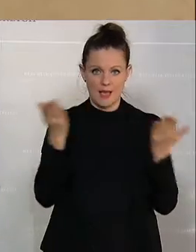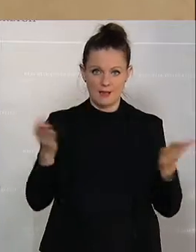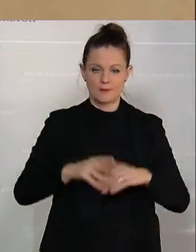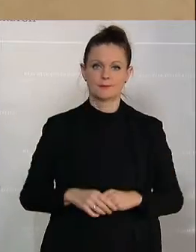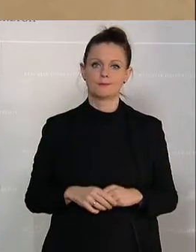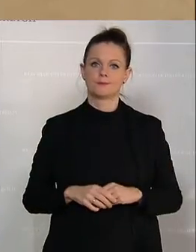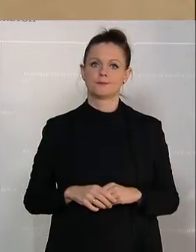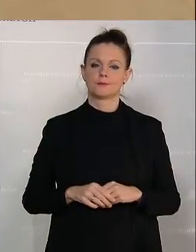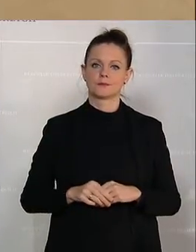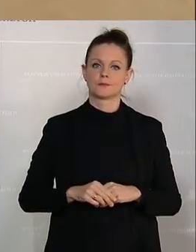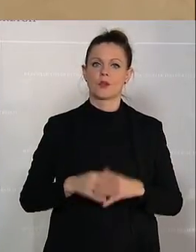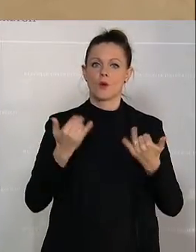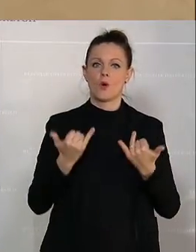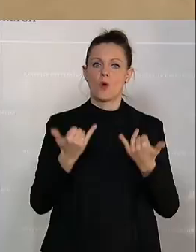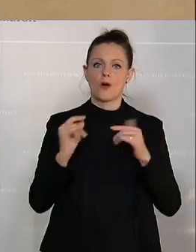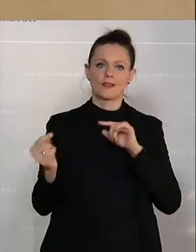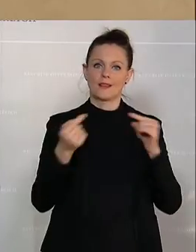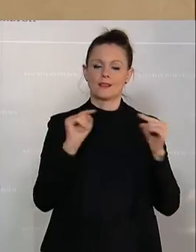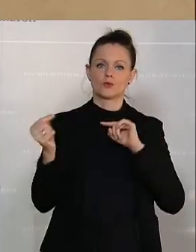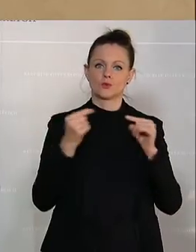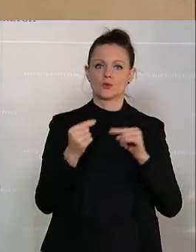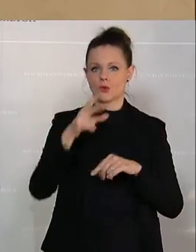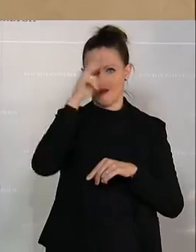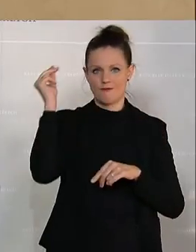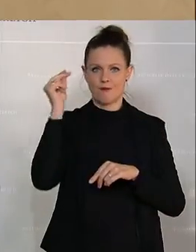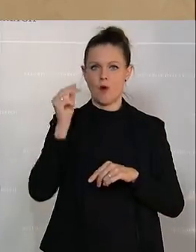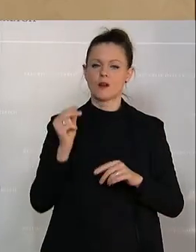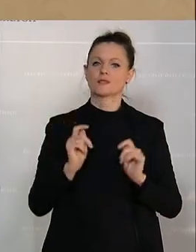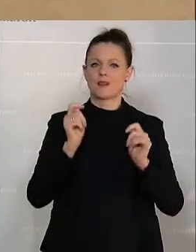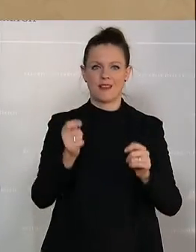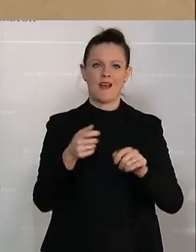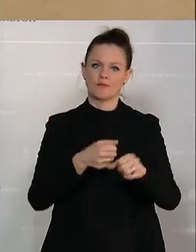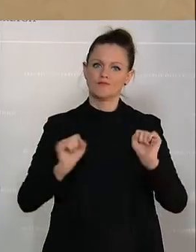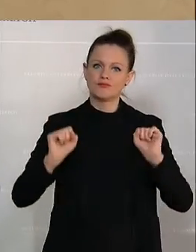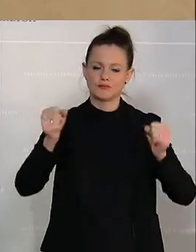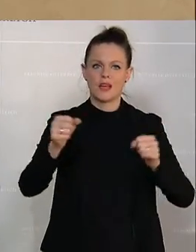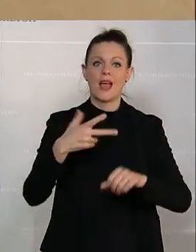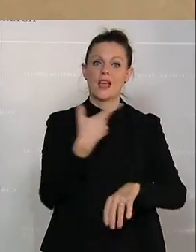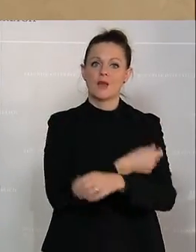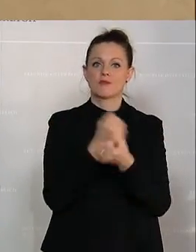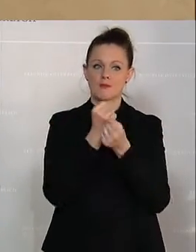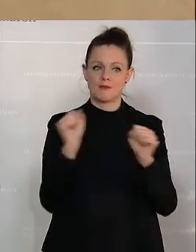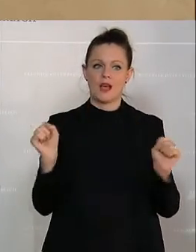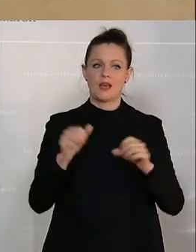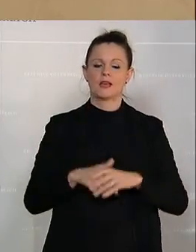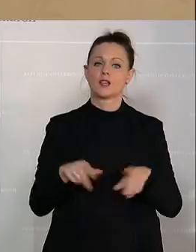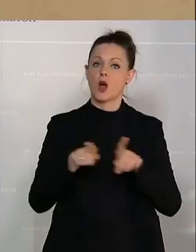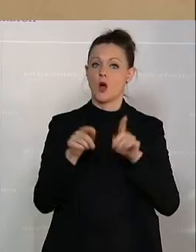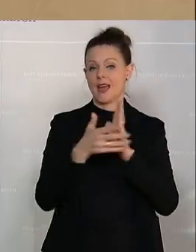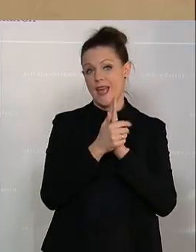diskutieren heute das Volksbegehren Impffreiheit. Das ist sehr breit auch mit einem Expertenhearing